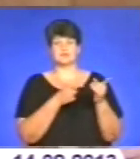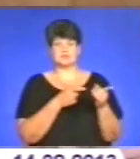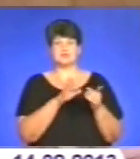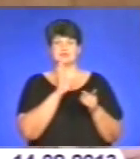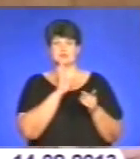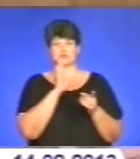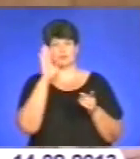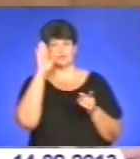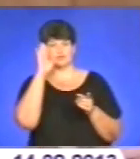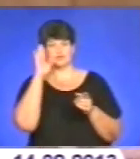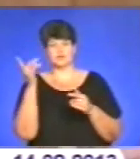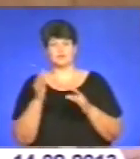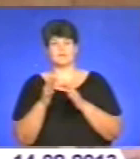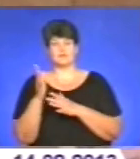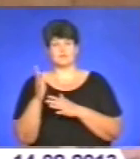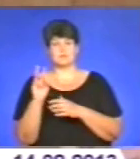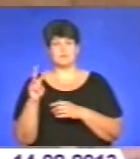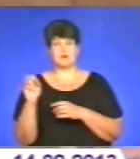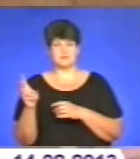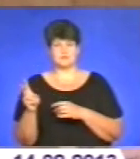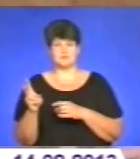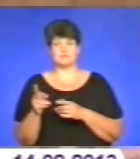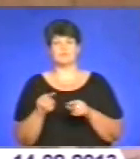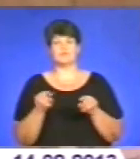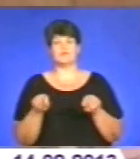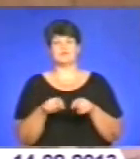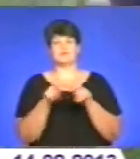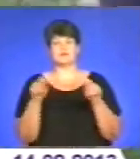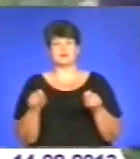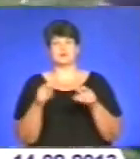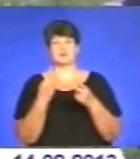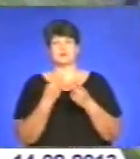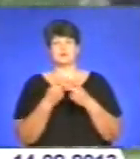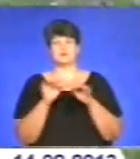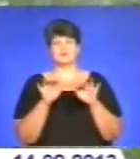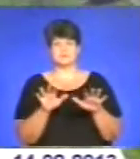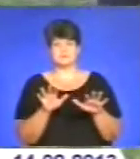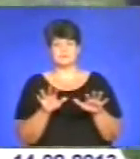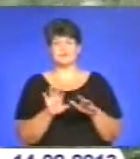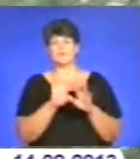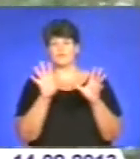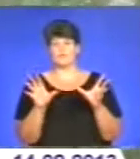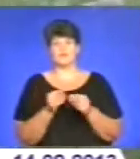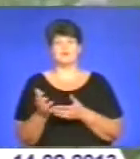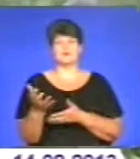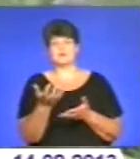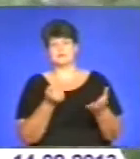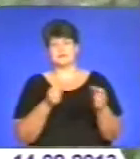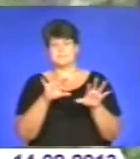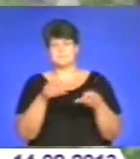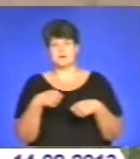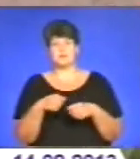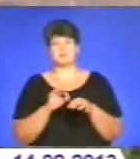громадянки, яка вирощувала мак, порушено кримінальне провадження. Увесь урожай міліціонери вилучили. Проводиться експертиза.